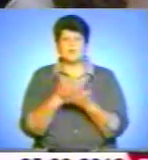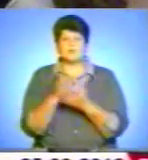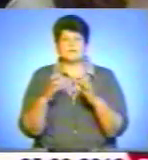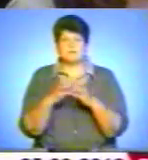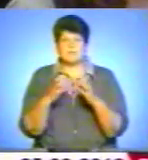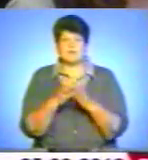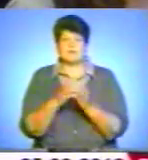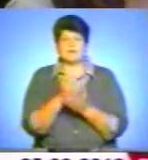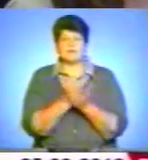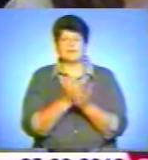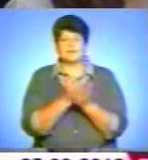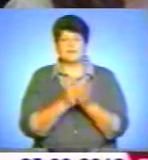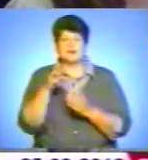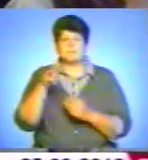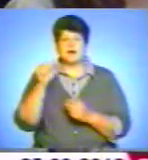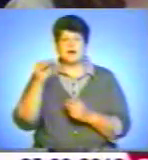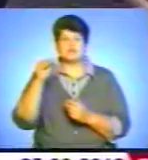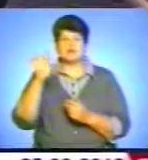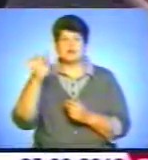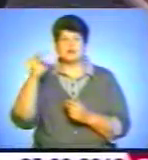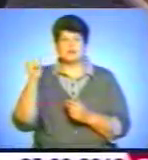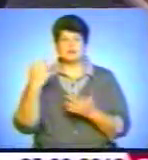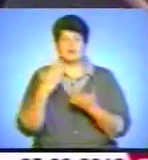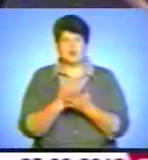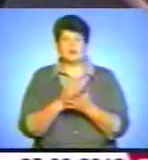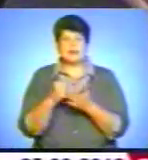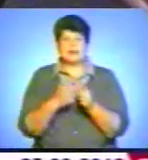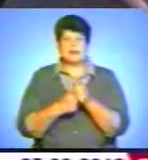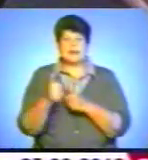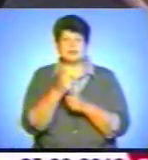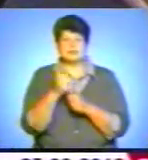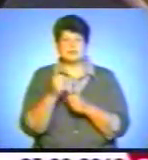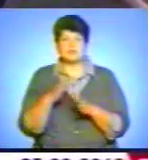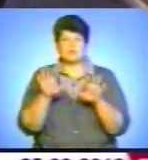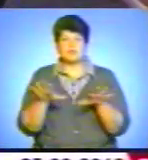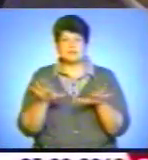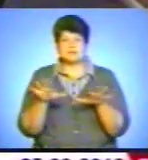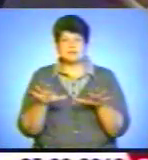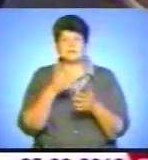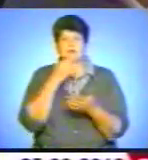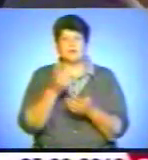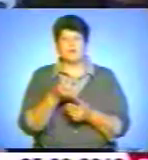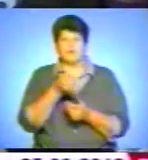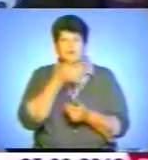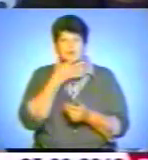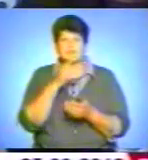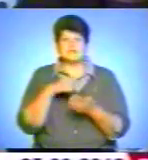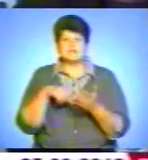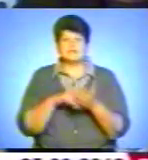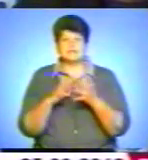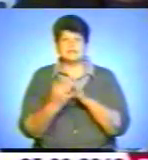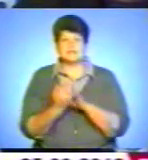-мажоритарники, які займають лідерські позиції. Як зазначив Олексій Антипович, політичні симпатії у міській і сільській